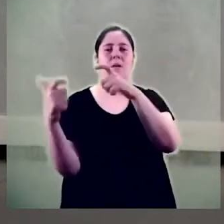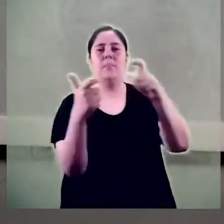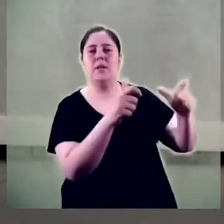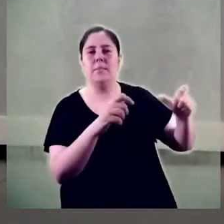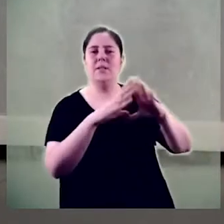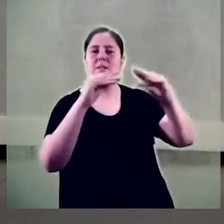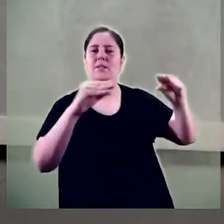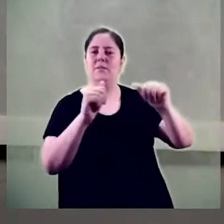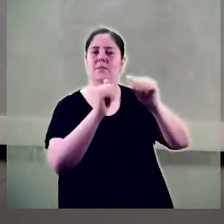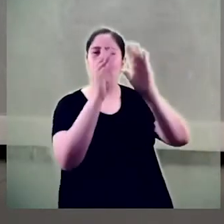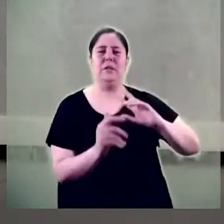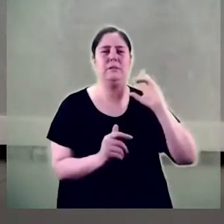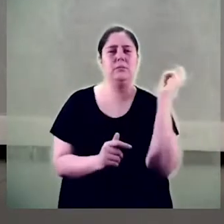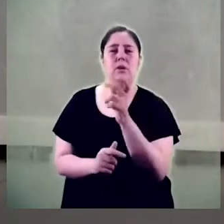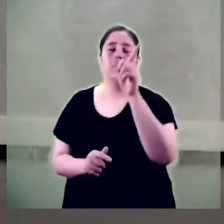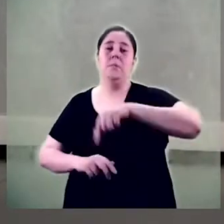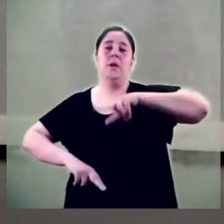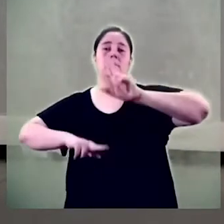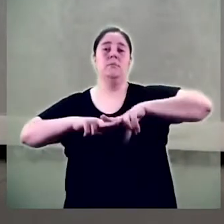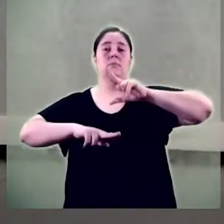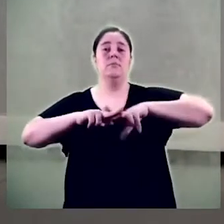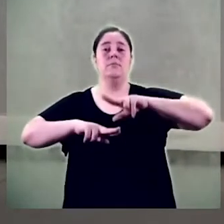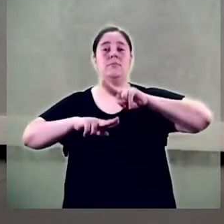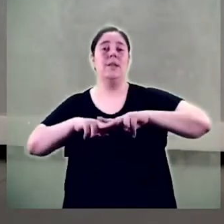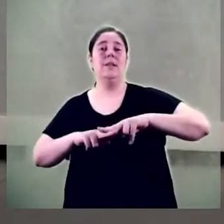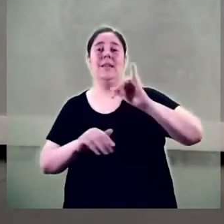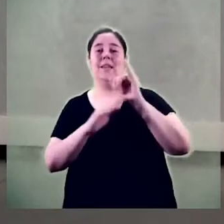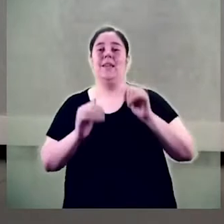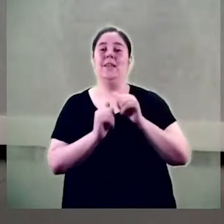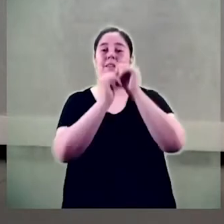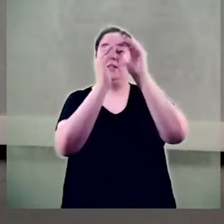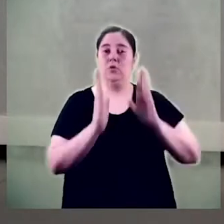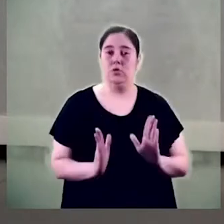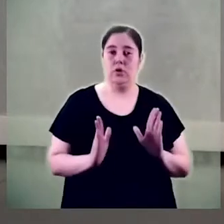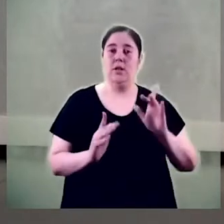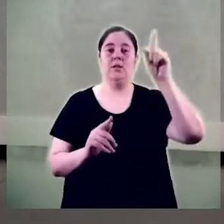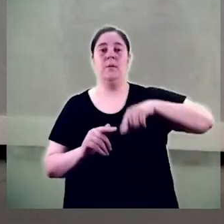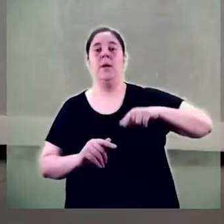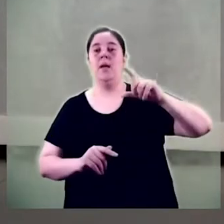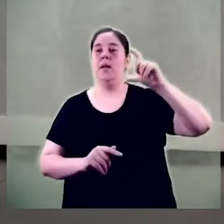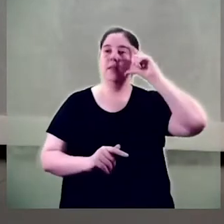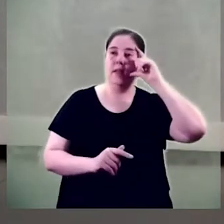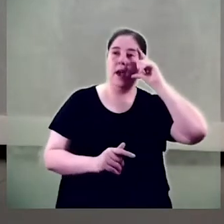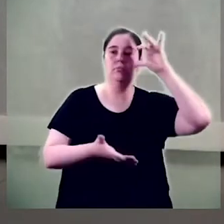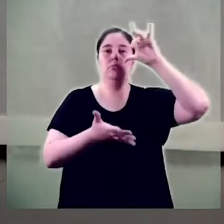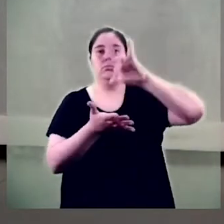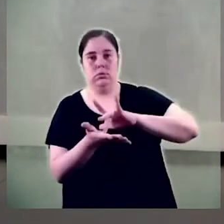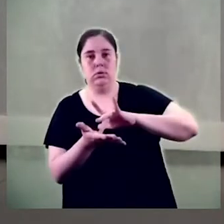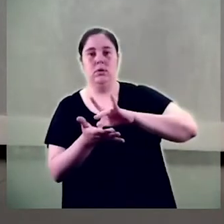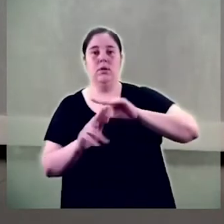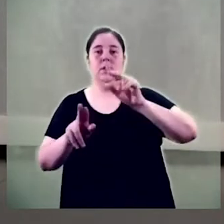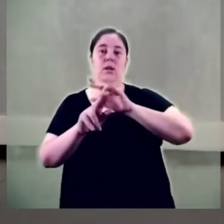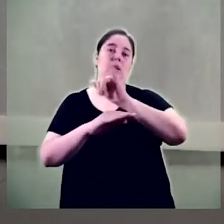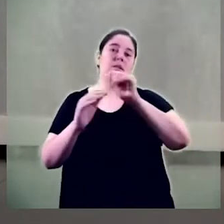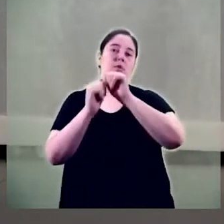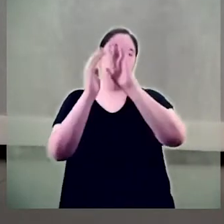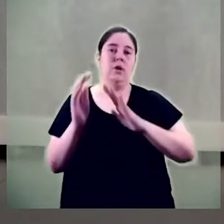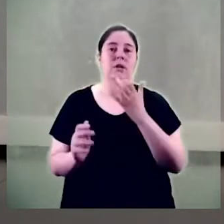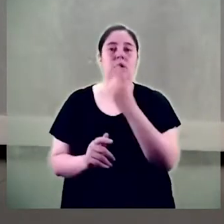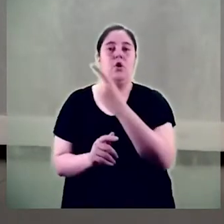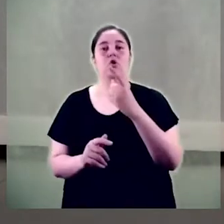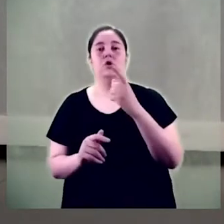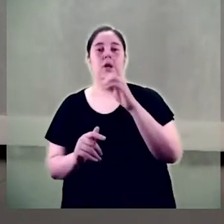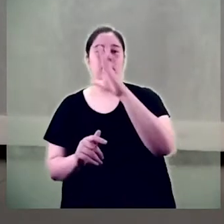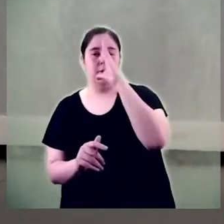l'organització de les celebracions institucionals i diades internacionals de l'11 de febrer, del 17 de maig, del 25 de novembre